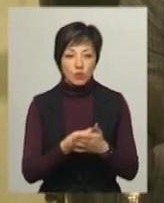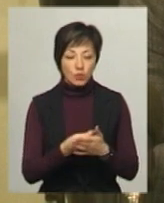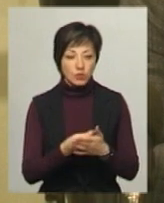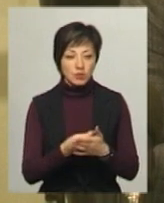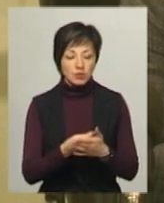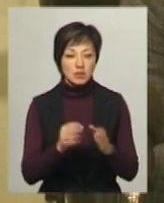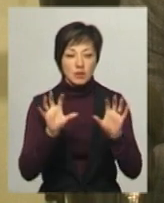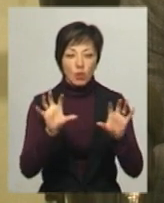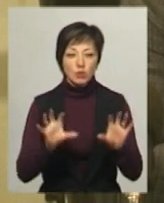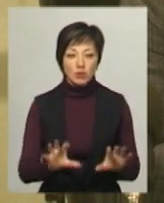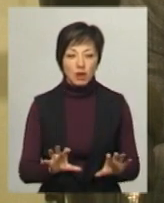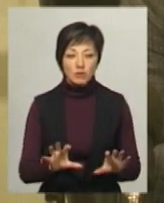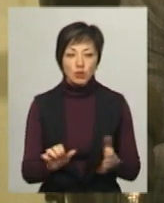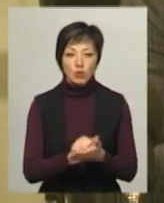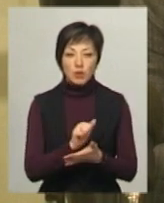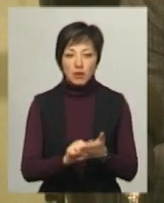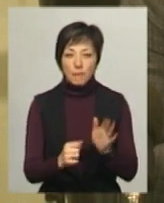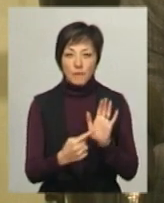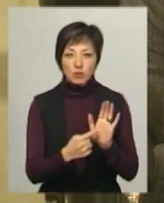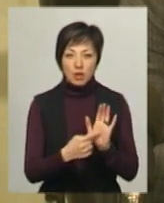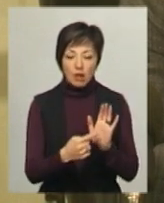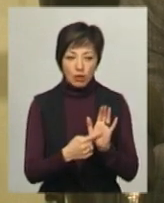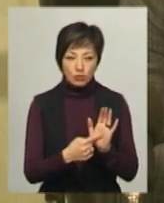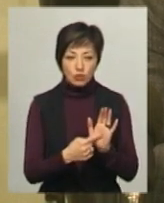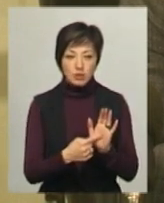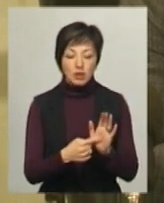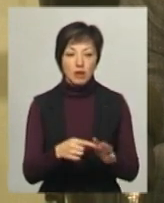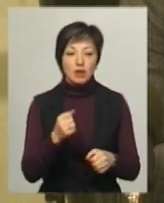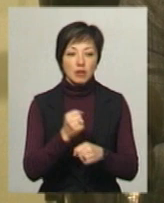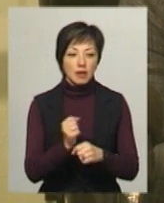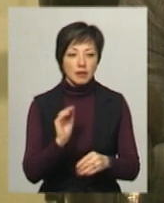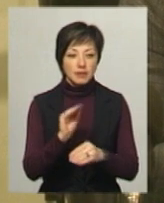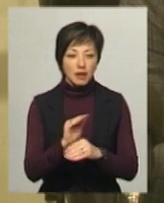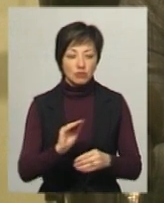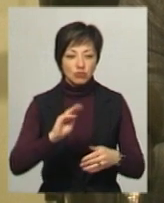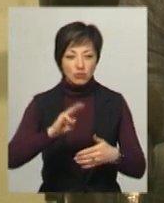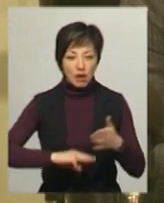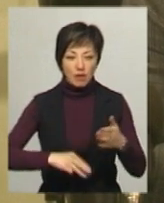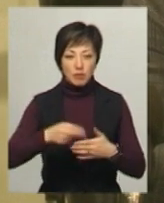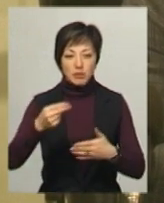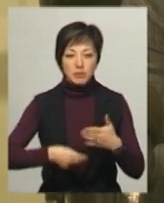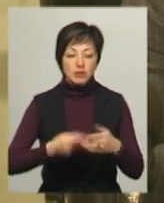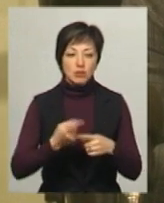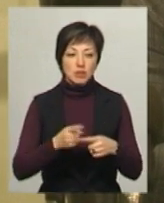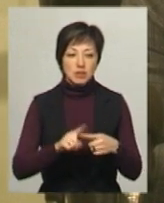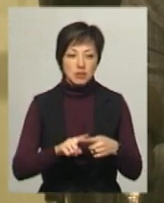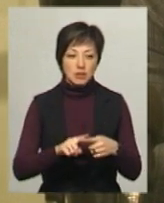законодавчі акти, посилаючись, накладає штраф і підписує ці